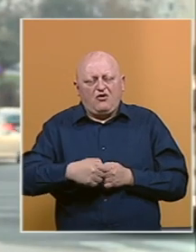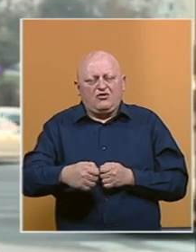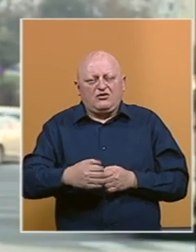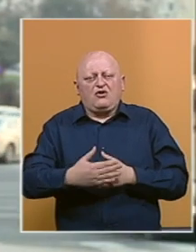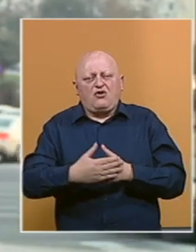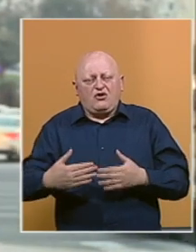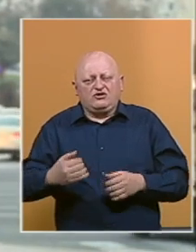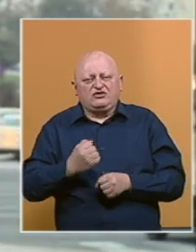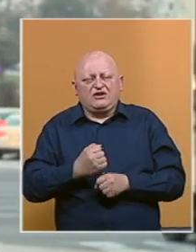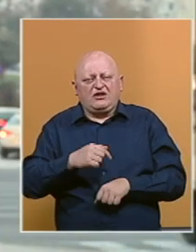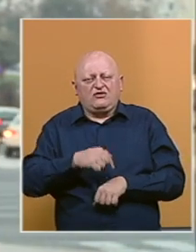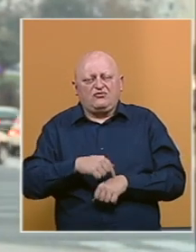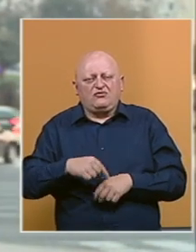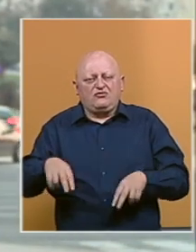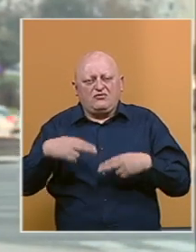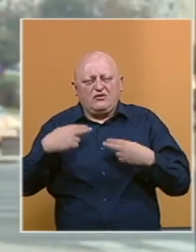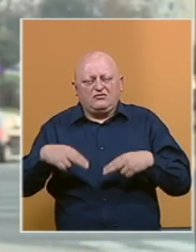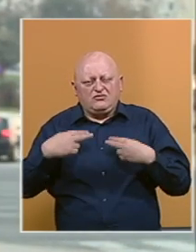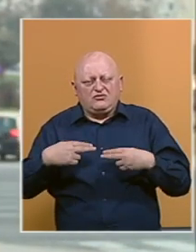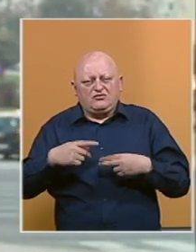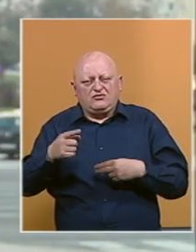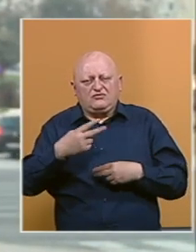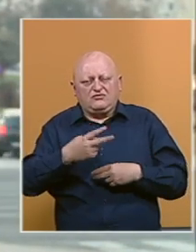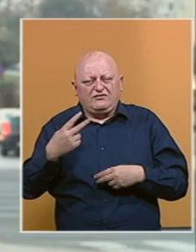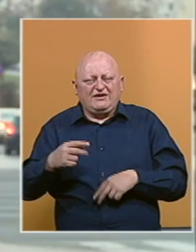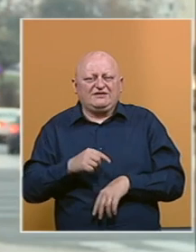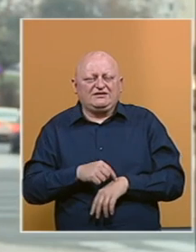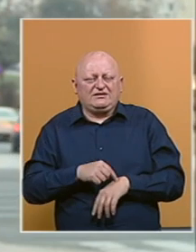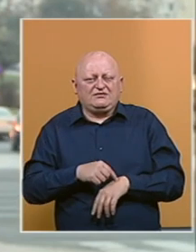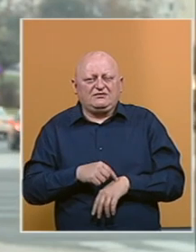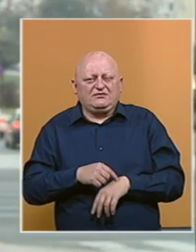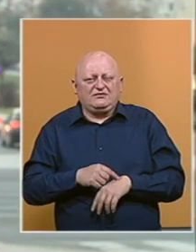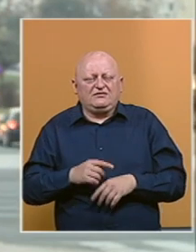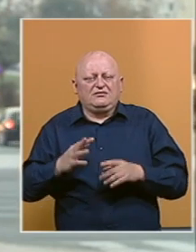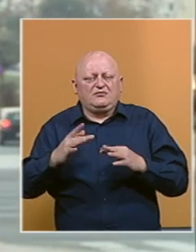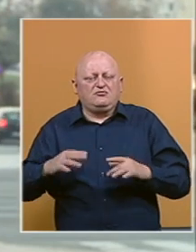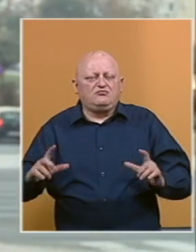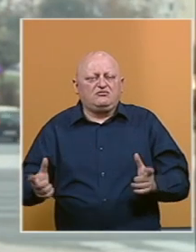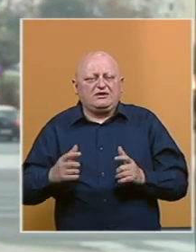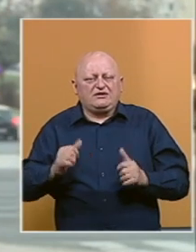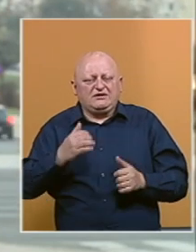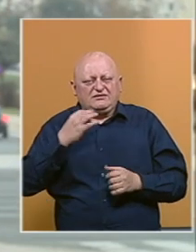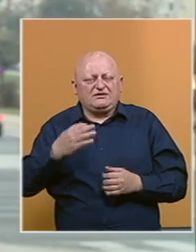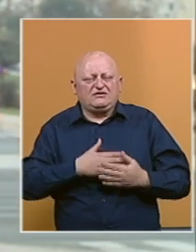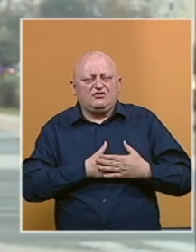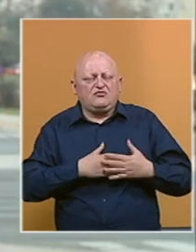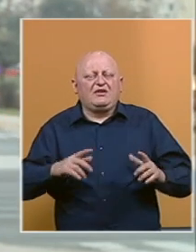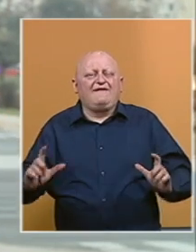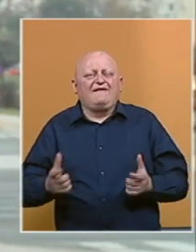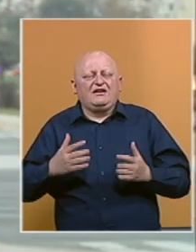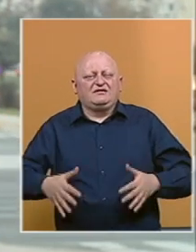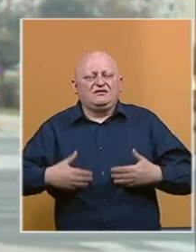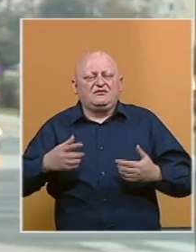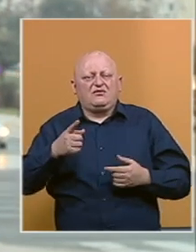ali je ograničeno radno vrijeme u gostiteljskim objektima do 22 sata. Blagdani i praznici jesu dani ljubavi i veselja,